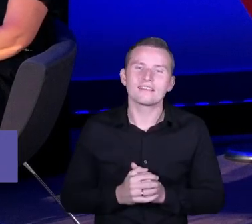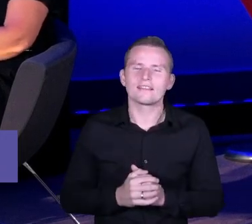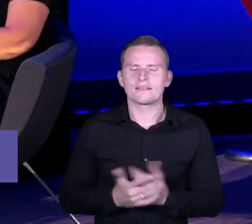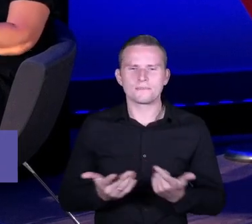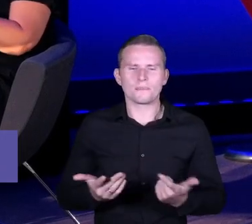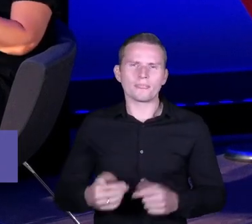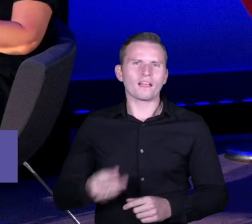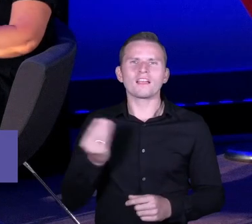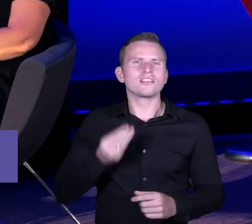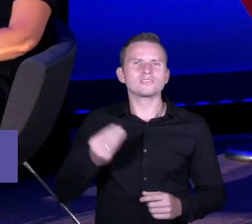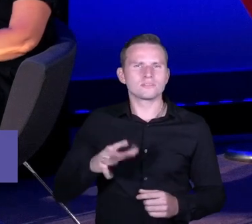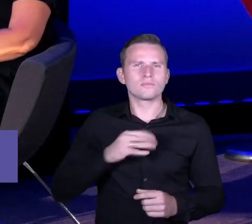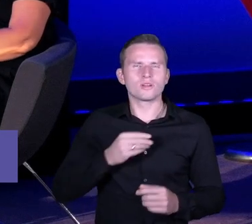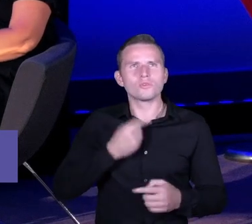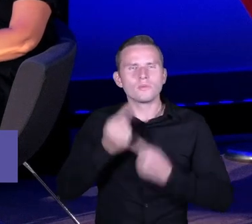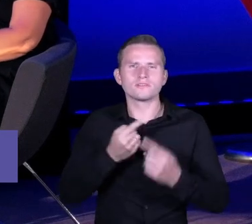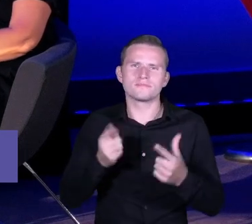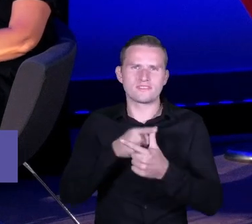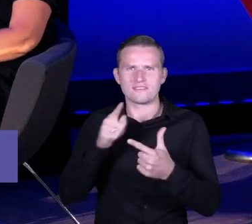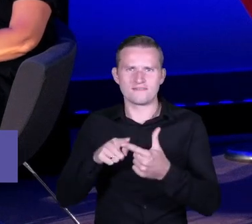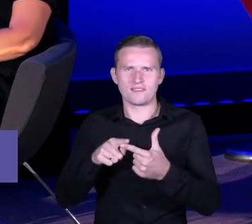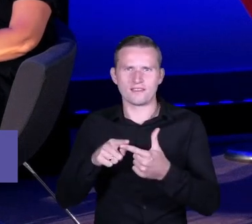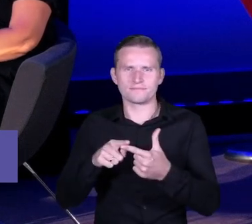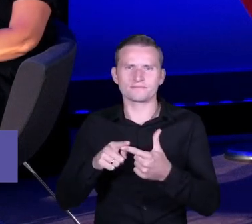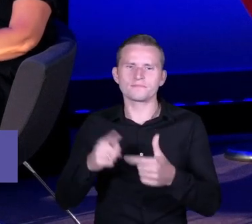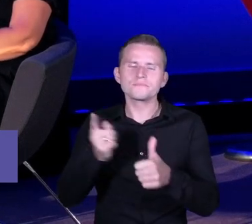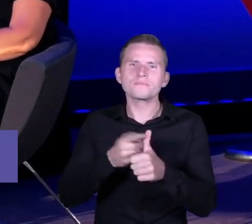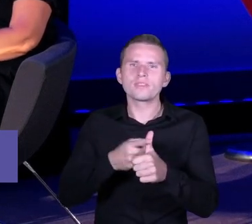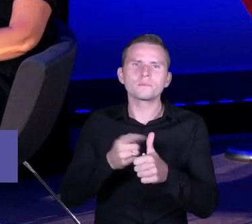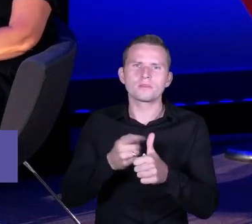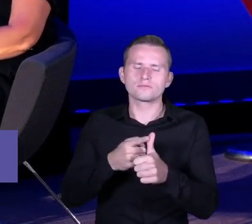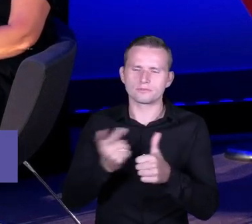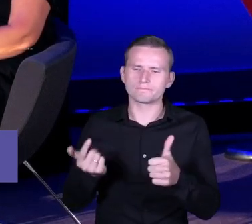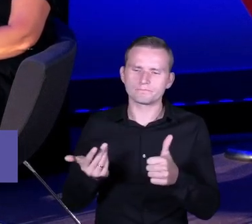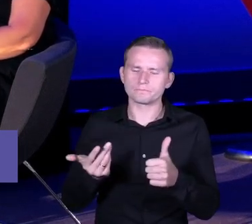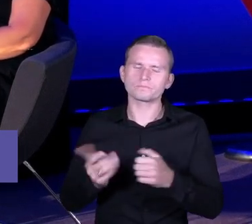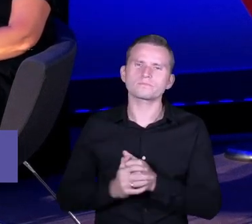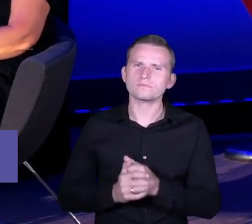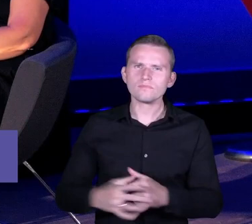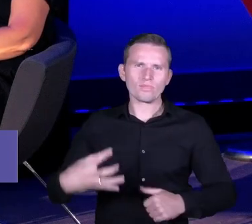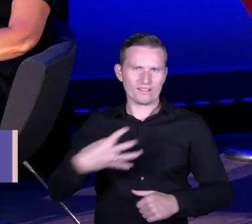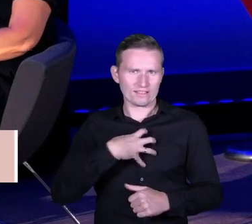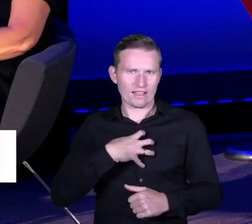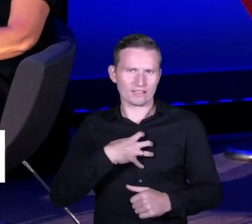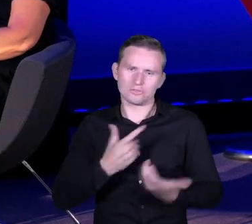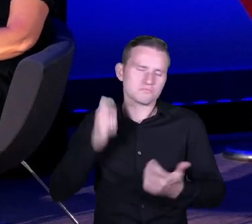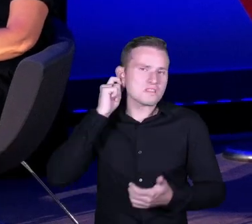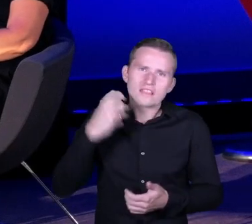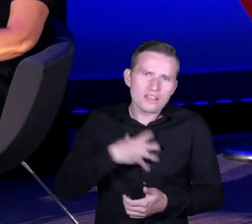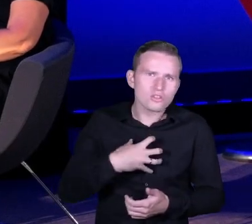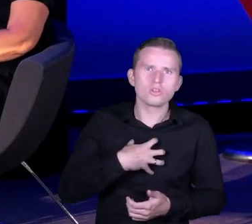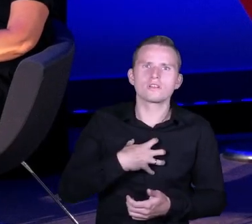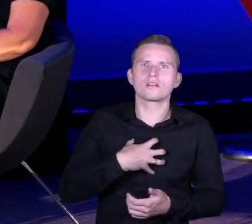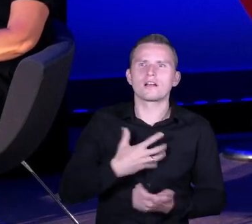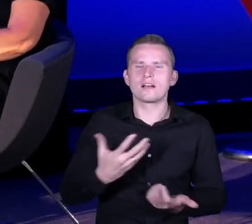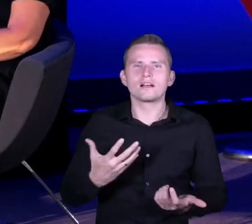o takich dwóch poziomach. Pierwszy poziom, który jest mi, myślę, szczególnie bliski, mianowicie dyrektor czy dyrektorka to najczęściej